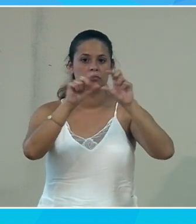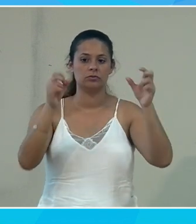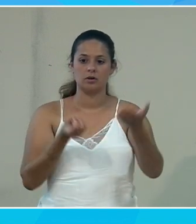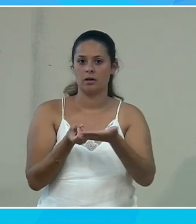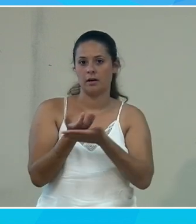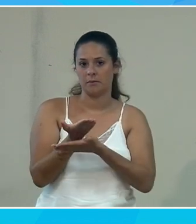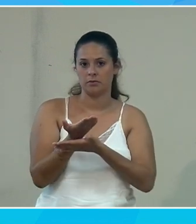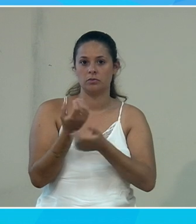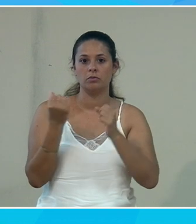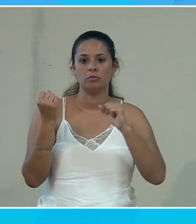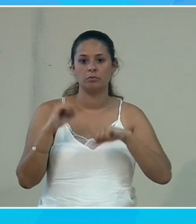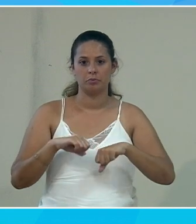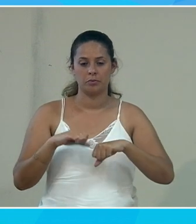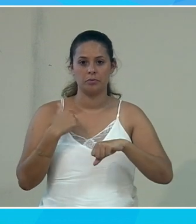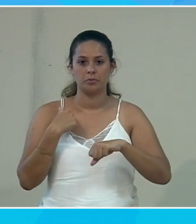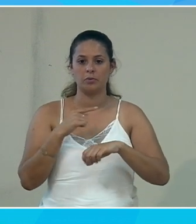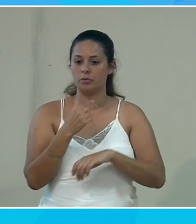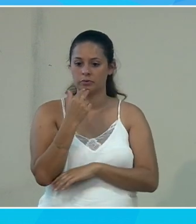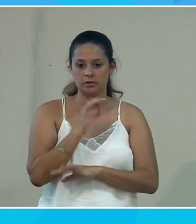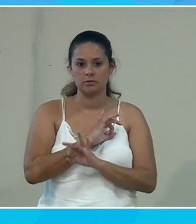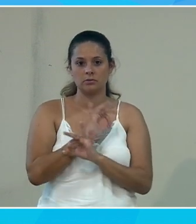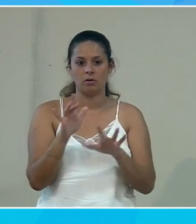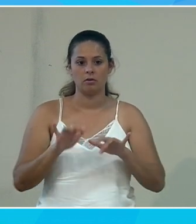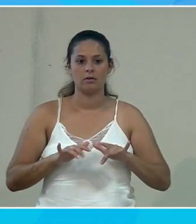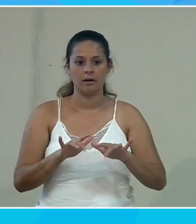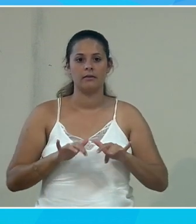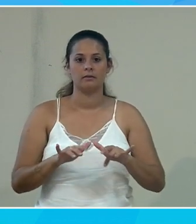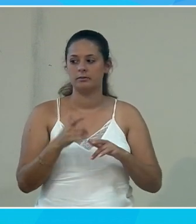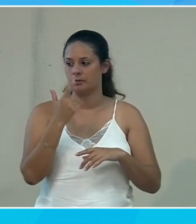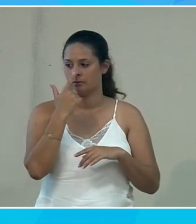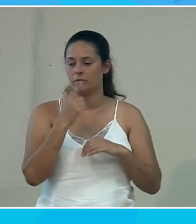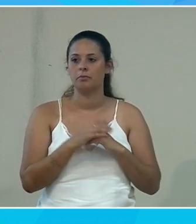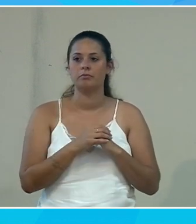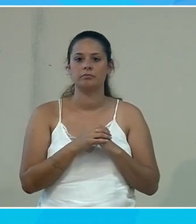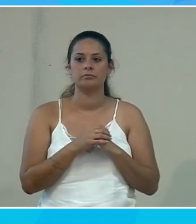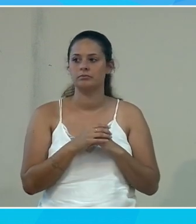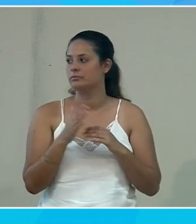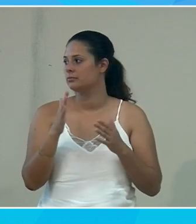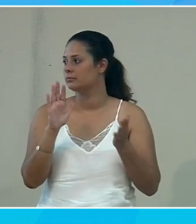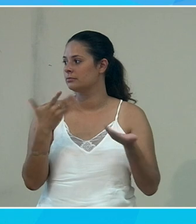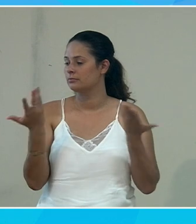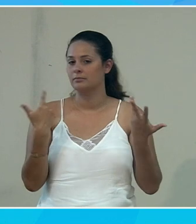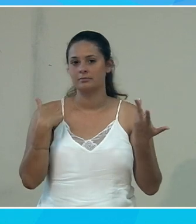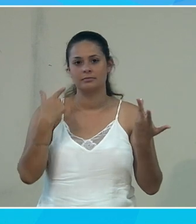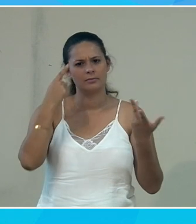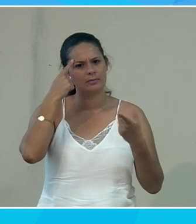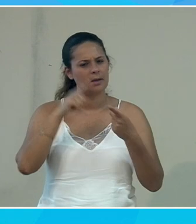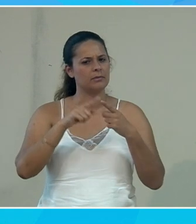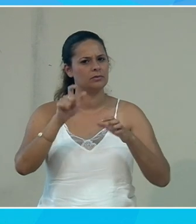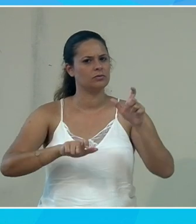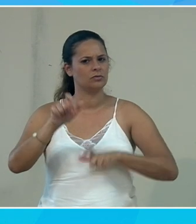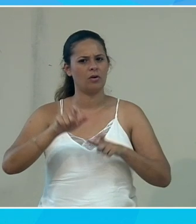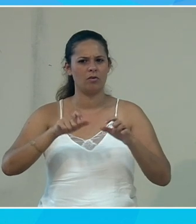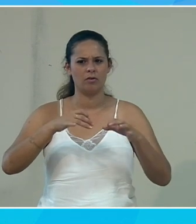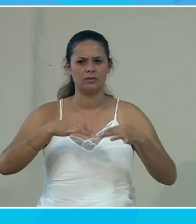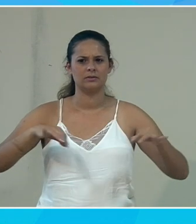information qui m'a permis de ne pas utiliser mon clavier et de pouvoir utiliser ma voix. Alors, je sais pas, les gens dans la salle sont